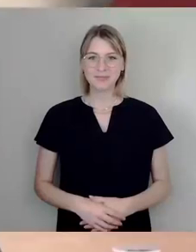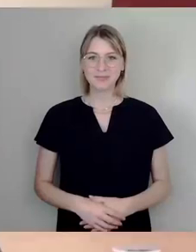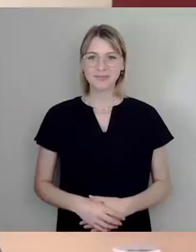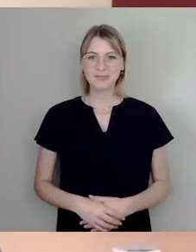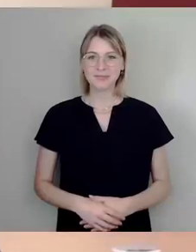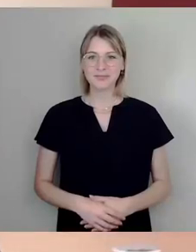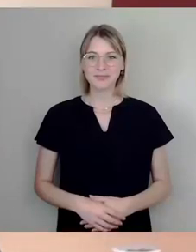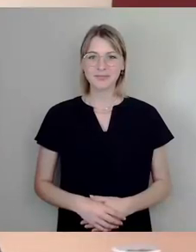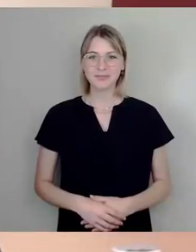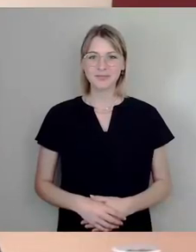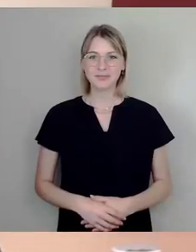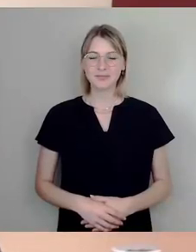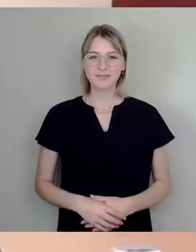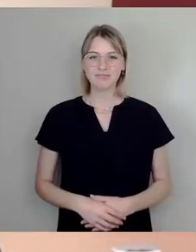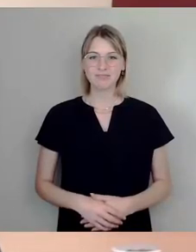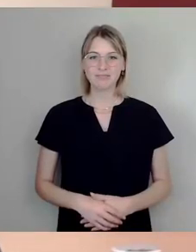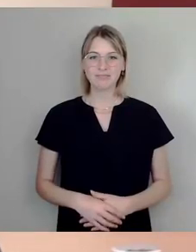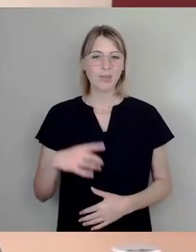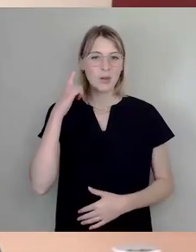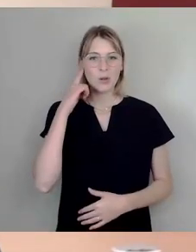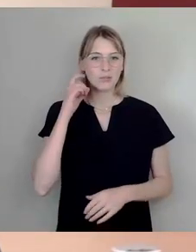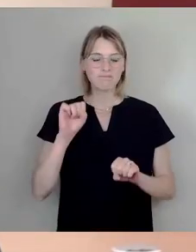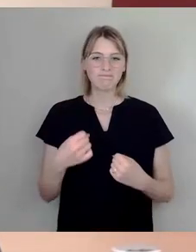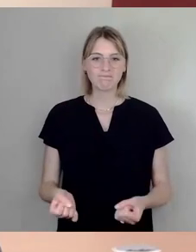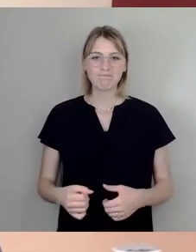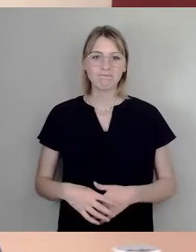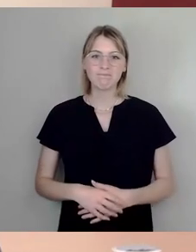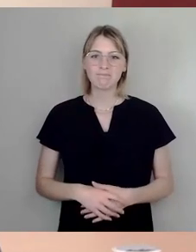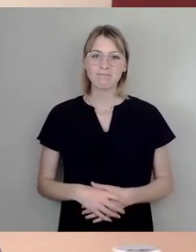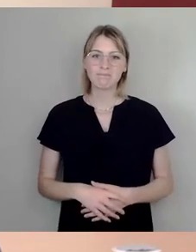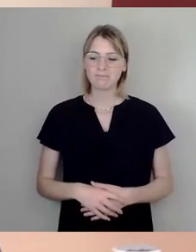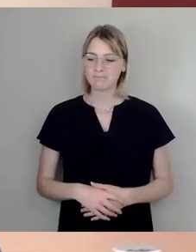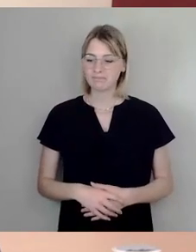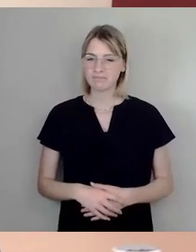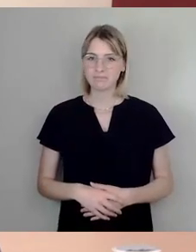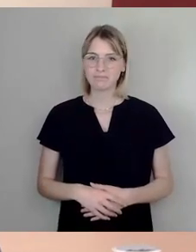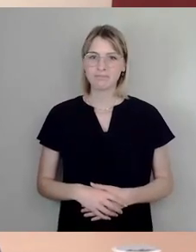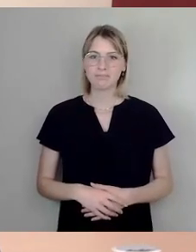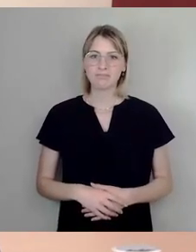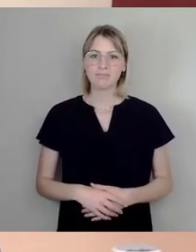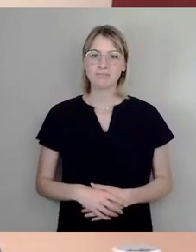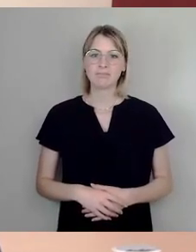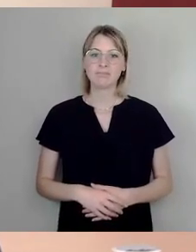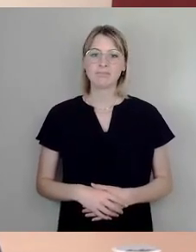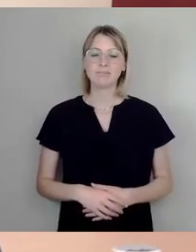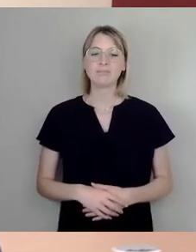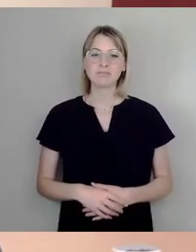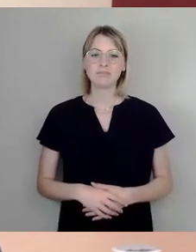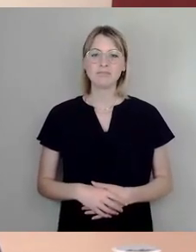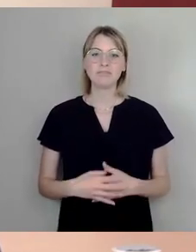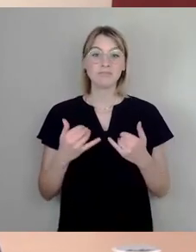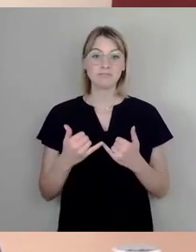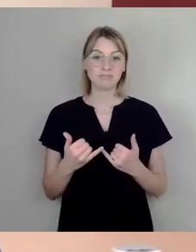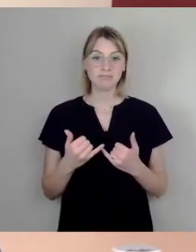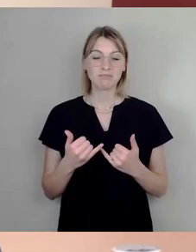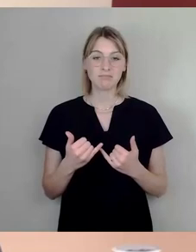Zunächst darf ich für das Protokoll feststellen,